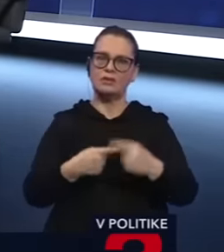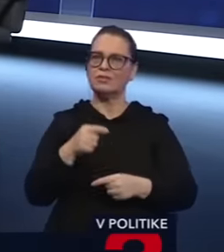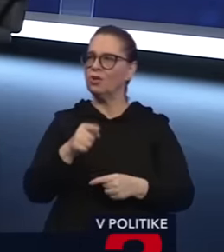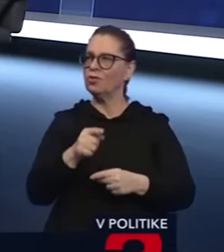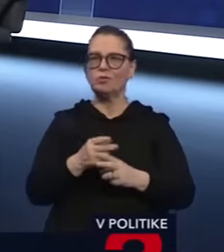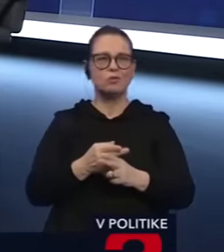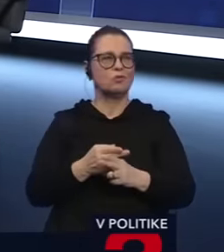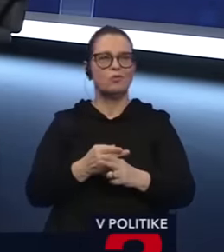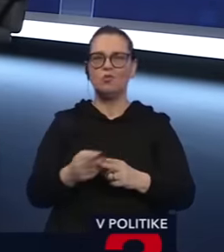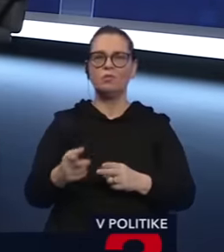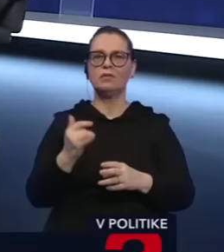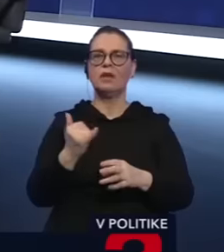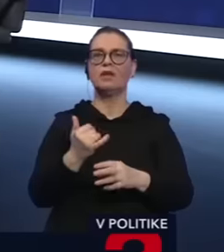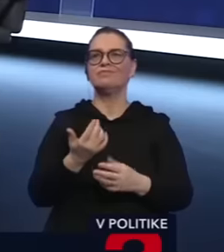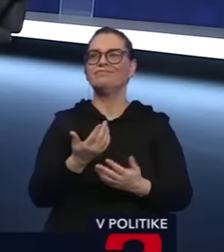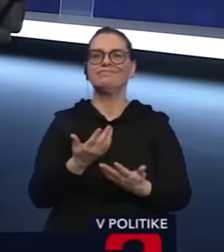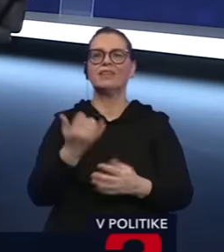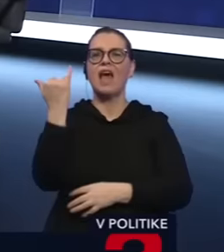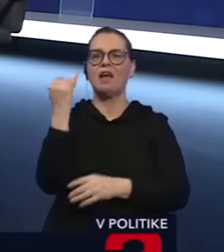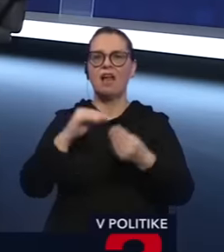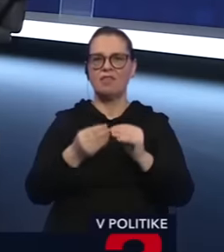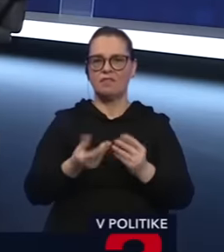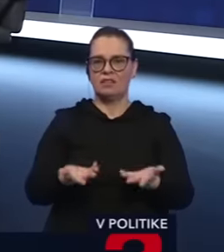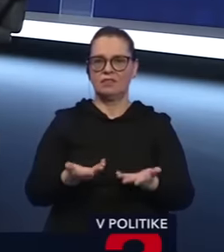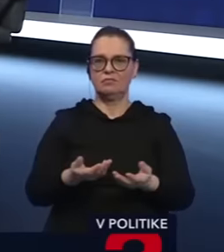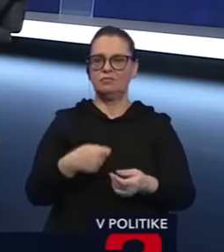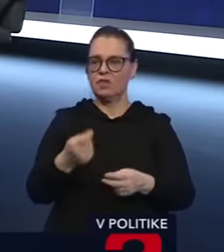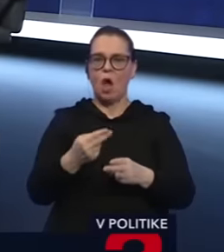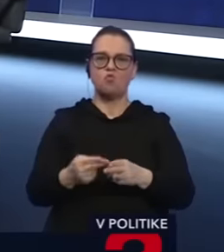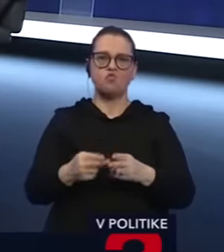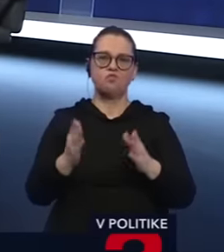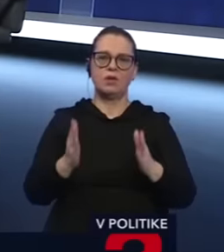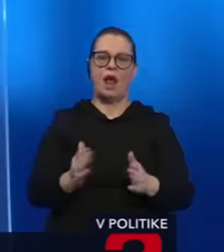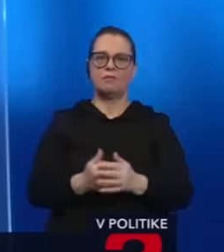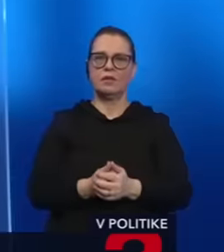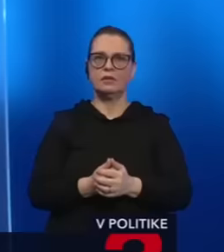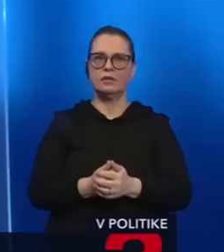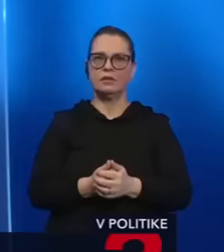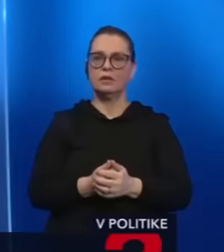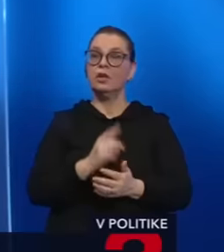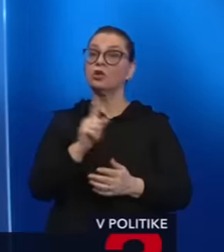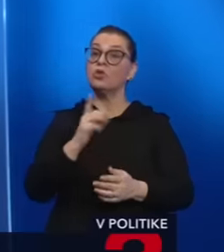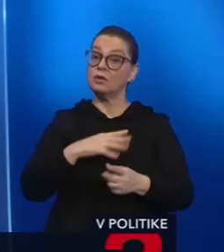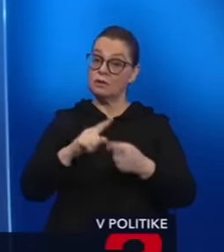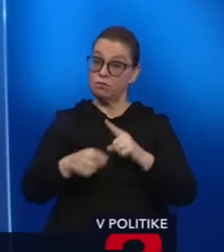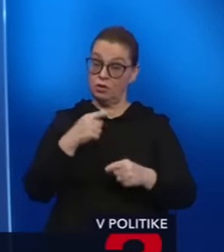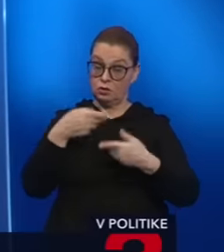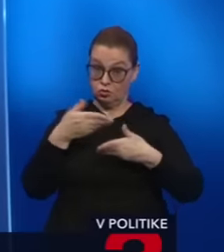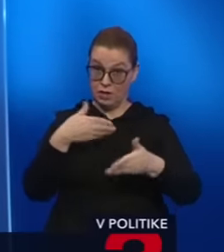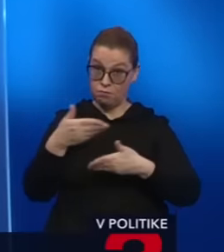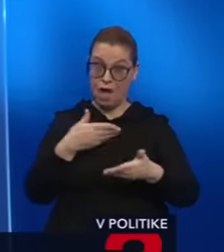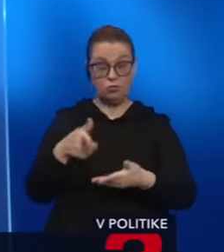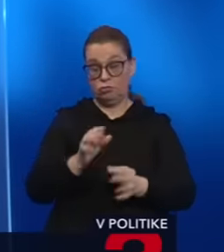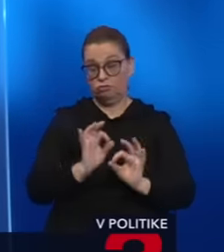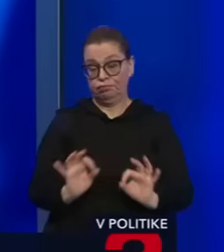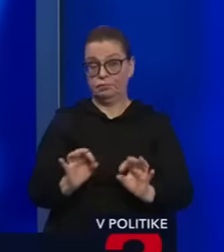absolútne, by som povedal, triviálne veci, ktoré stačí upraviť. Nikto s tým nemôže mať problém, komu ide o normálnu politickú debatu a toto urobíme. Dobre, tak